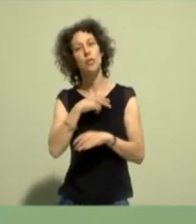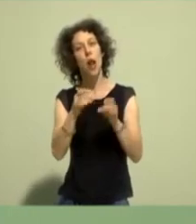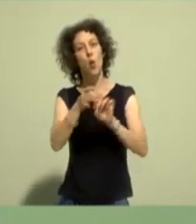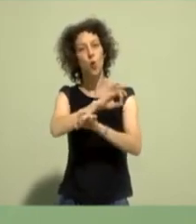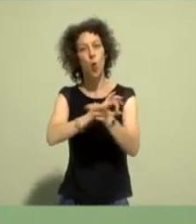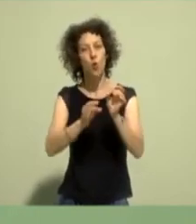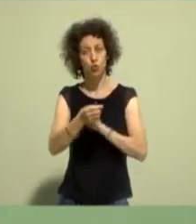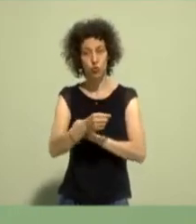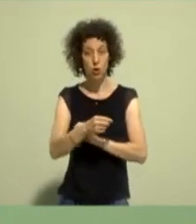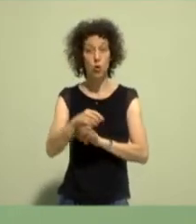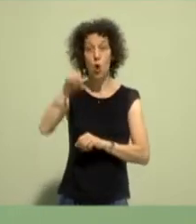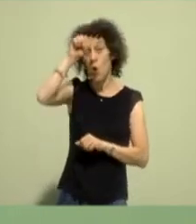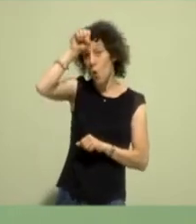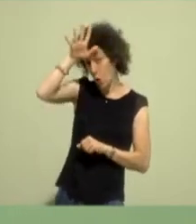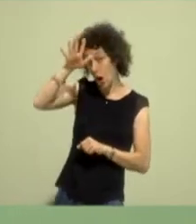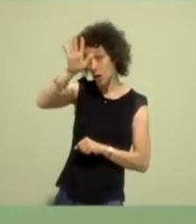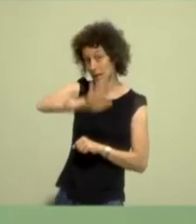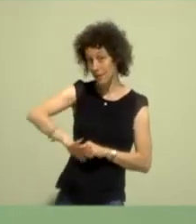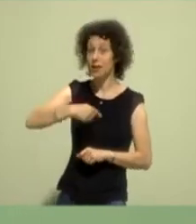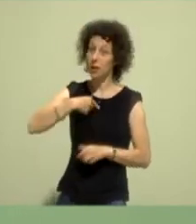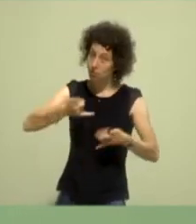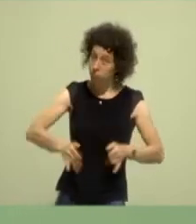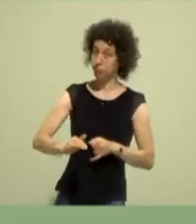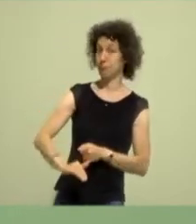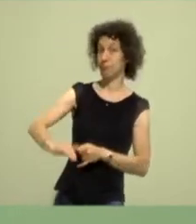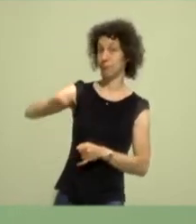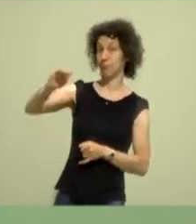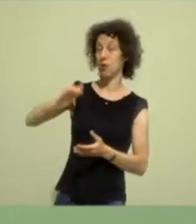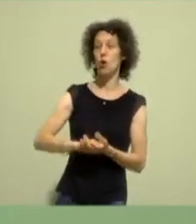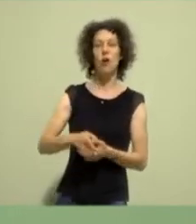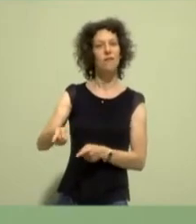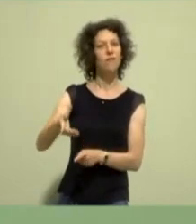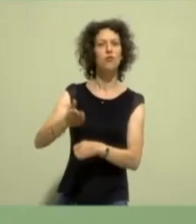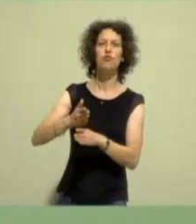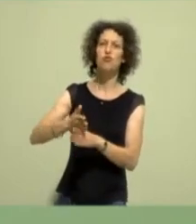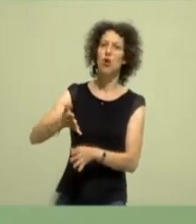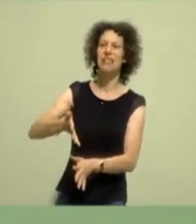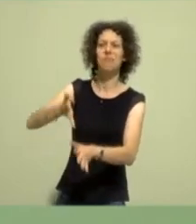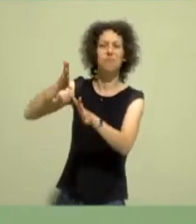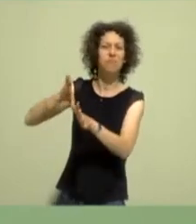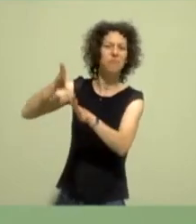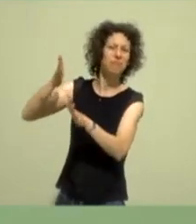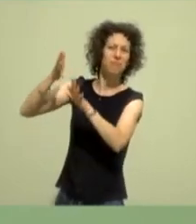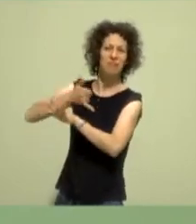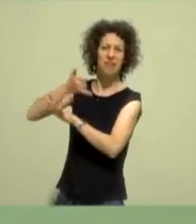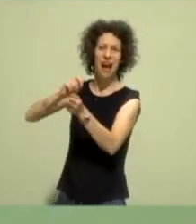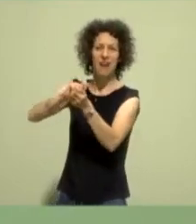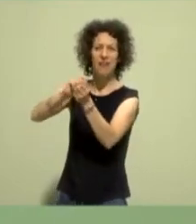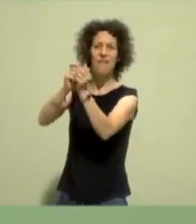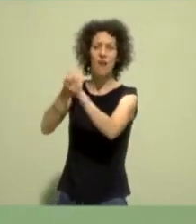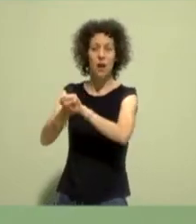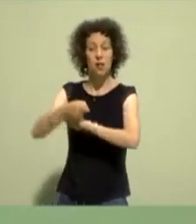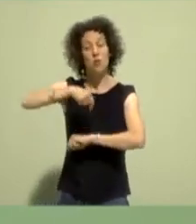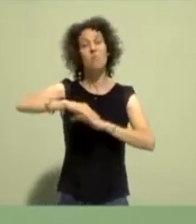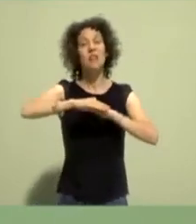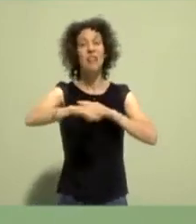Im Ruhrgebiet, woher ich komme, befinden wir uns schon seit Jahrzehnten in diesem Wandel. Die Wirtschaft in unserem Land